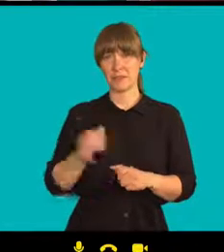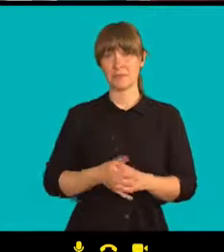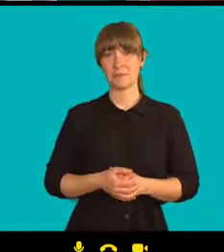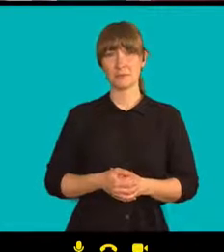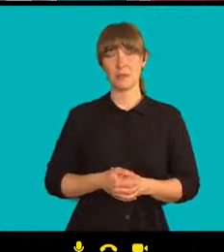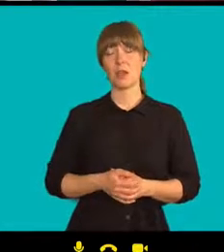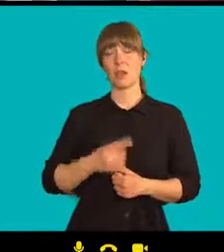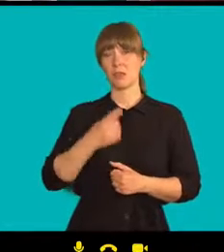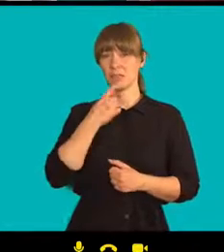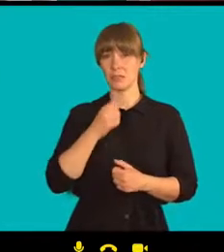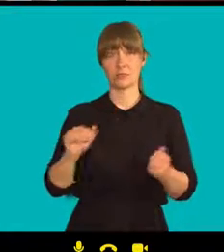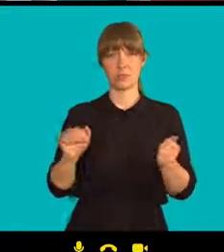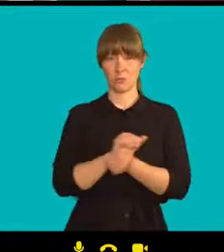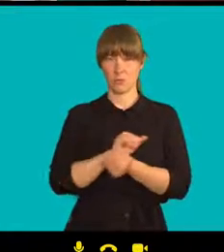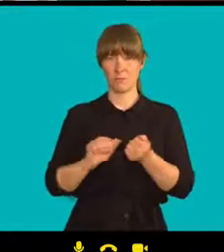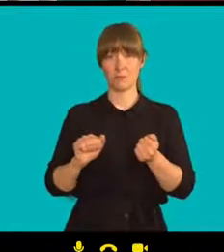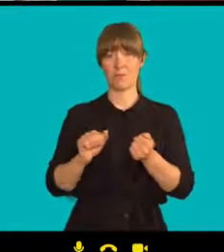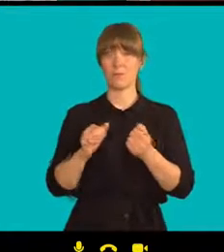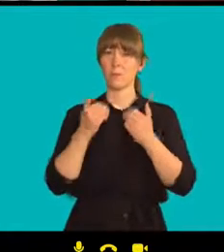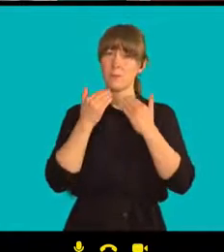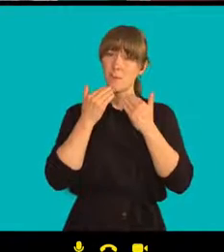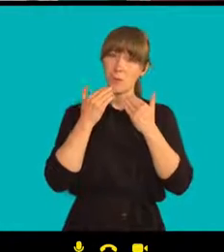A opravdu bych chtěl ještě jednou říct,